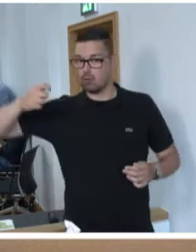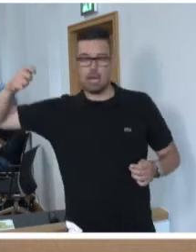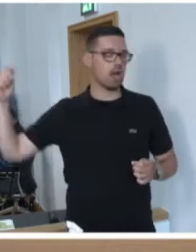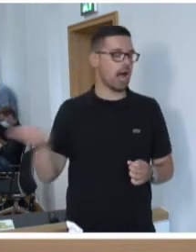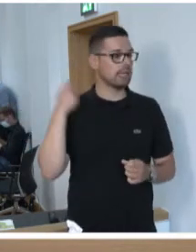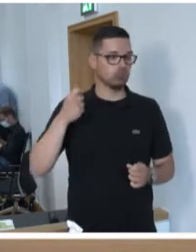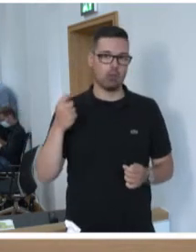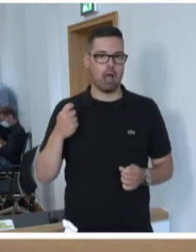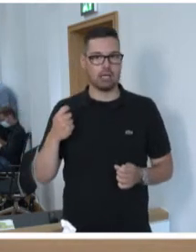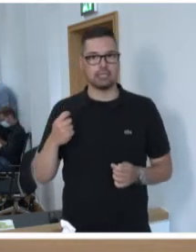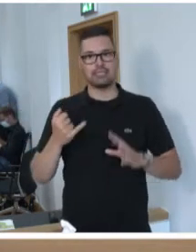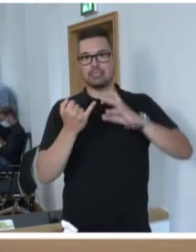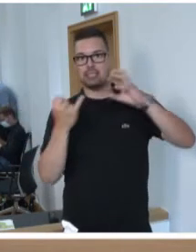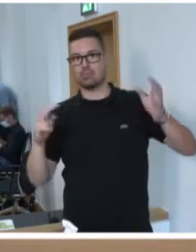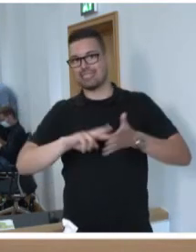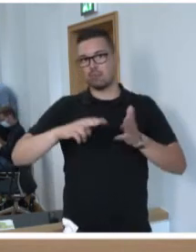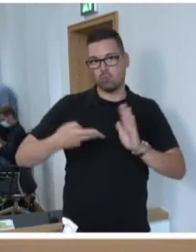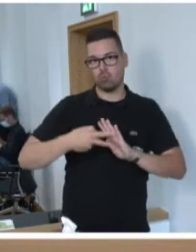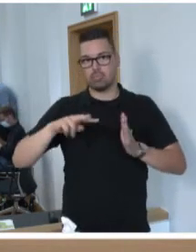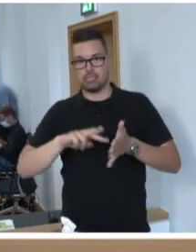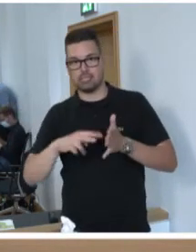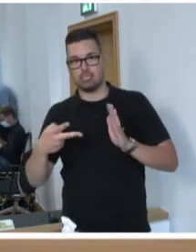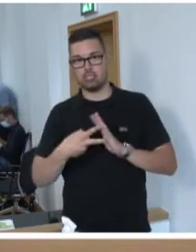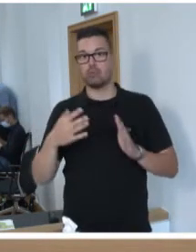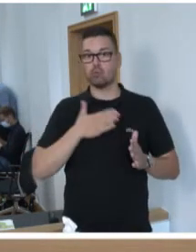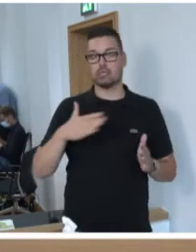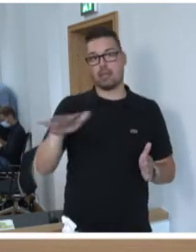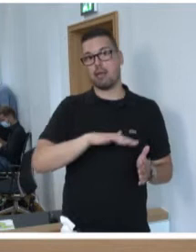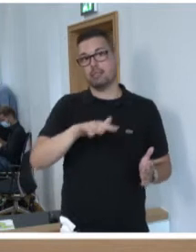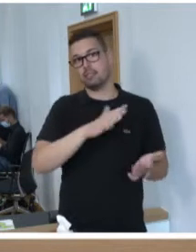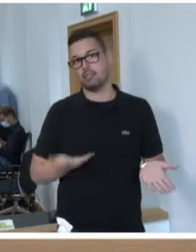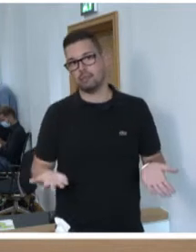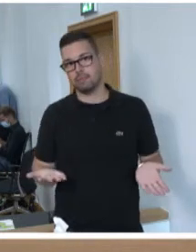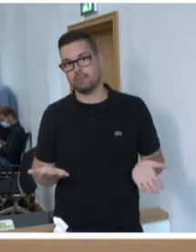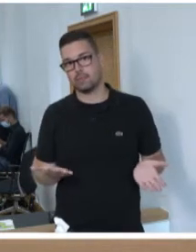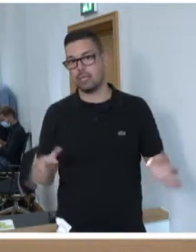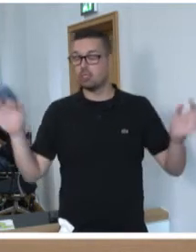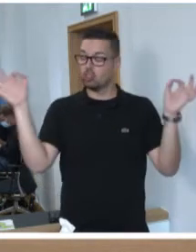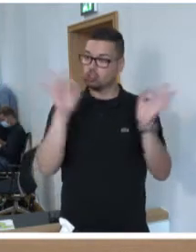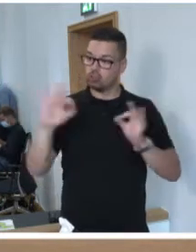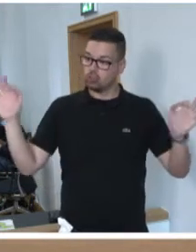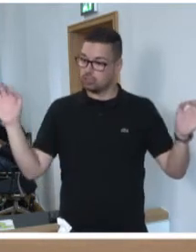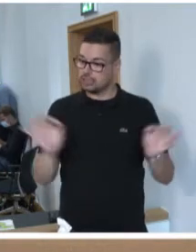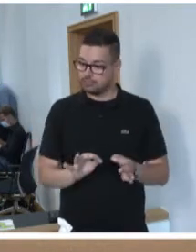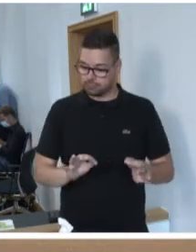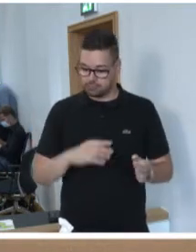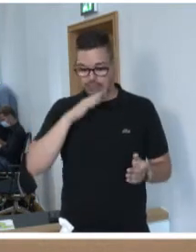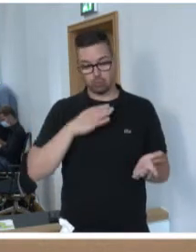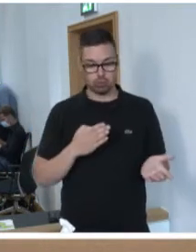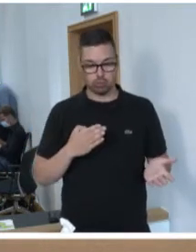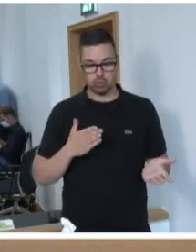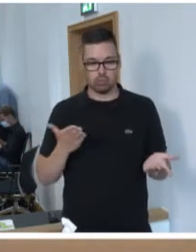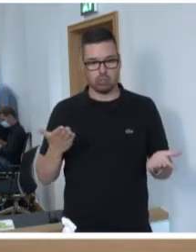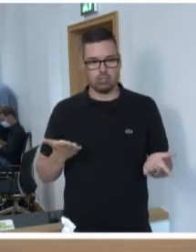in das industriepolitische Kontor unseres Landes. Schlimm genug ist schon der mögliche